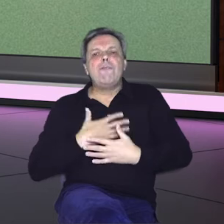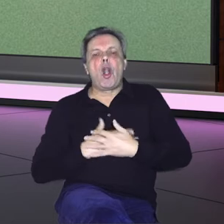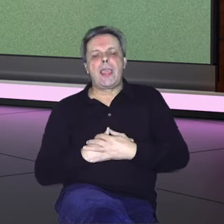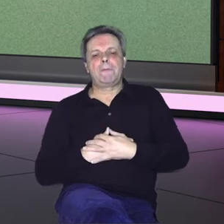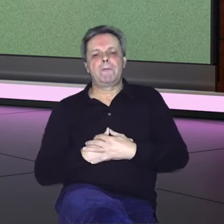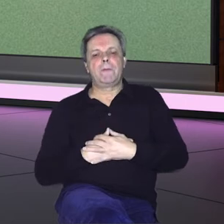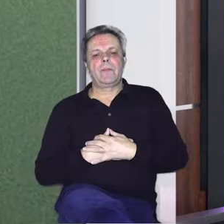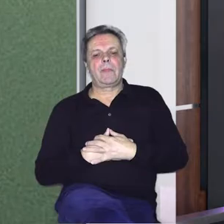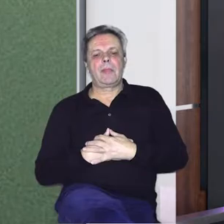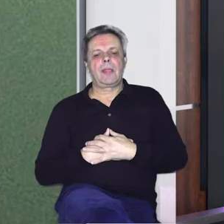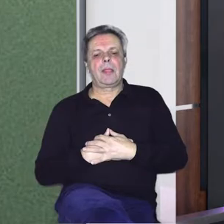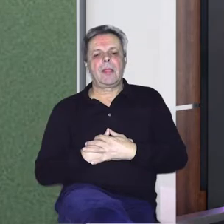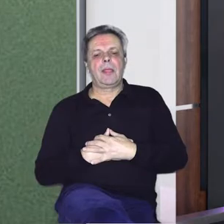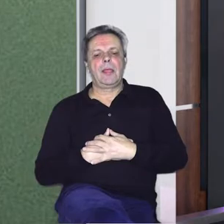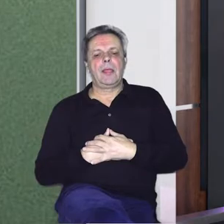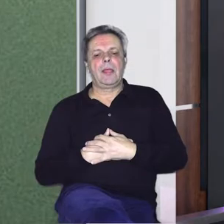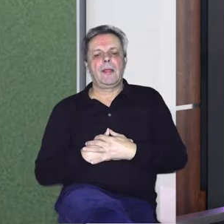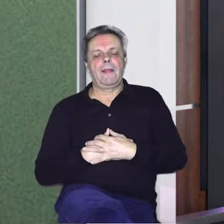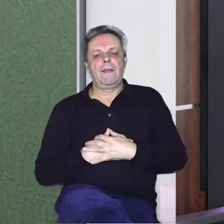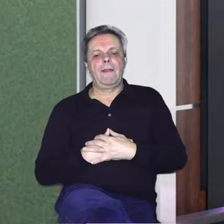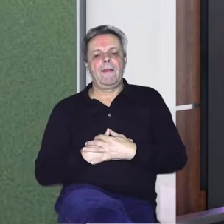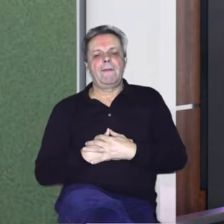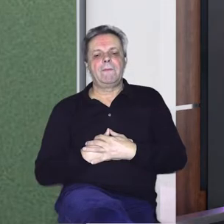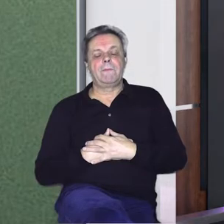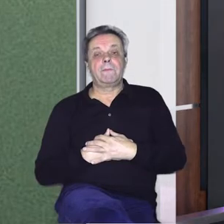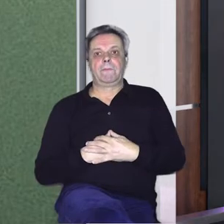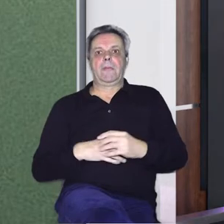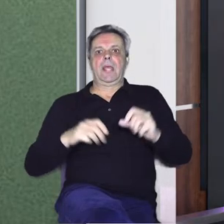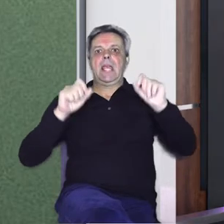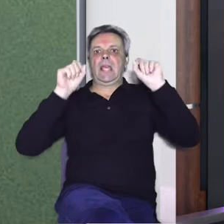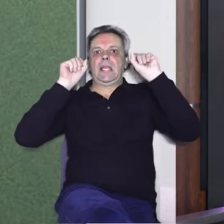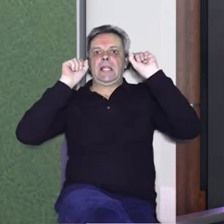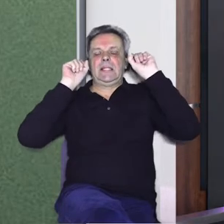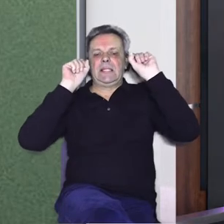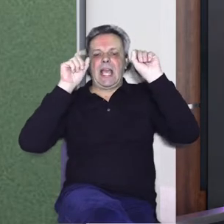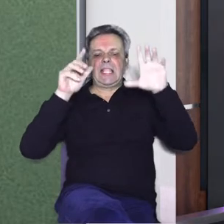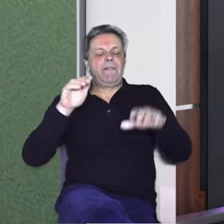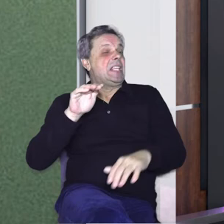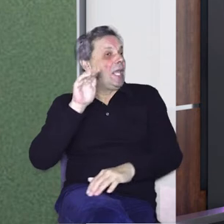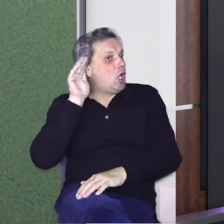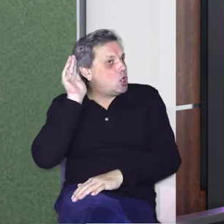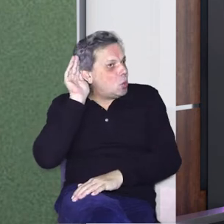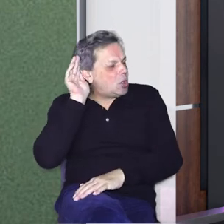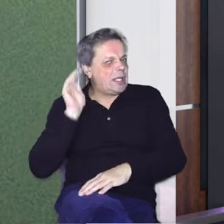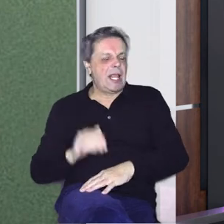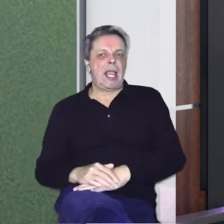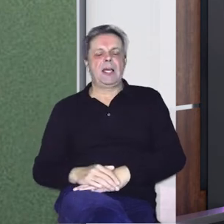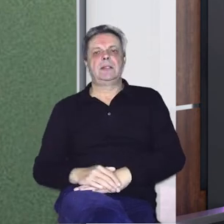zadiviti slušatelja,